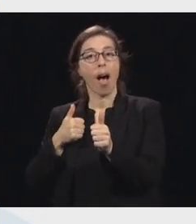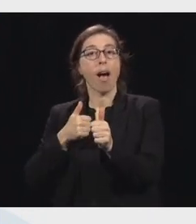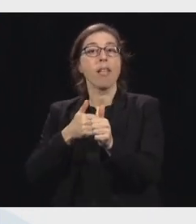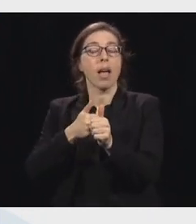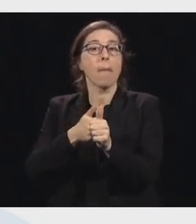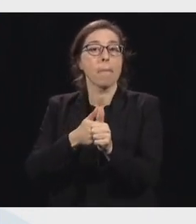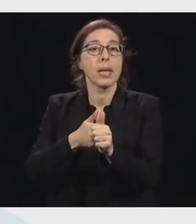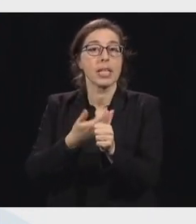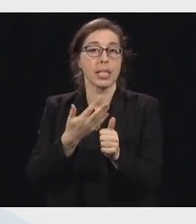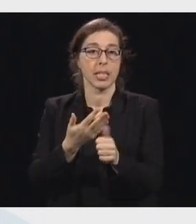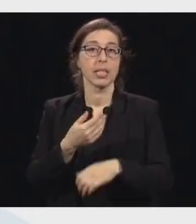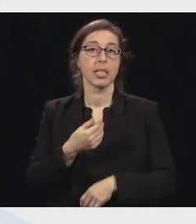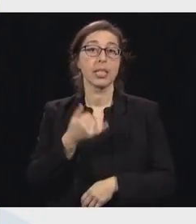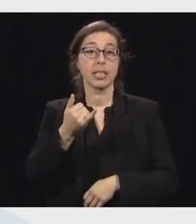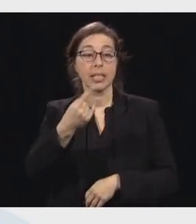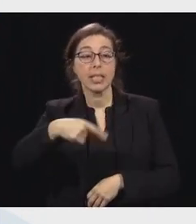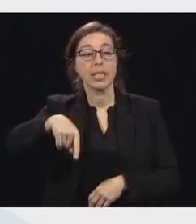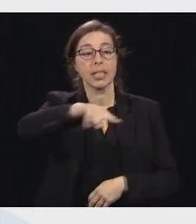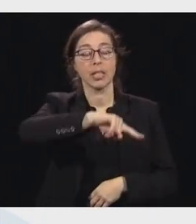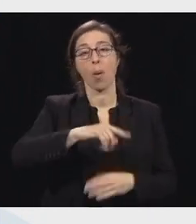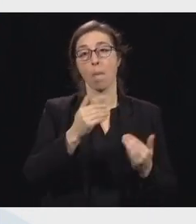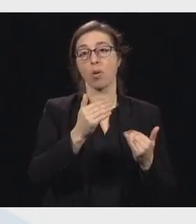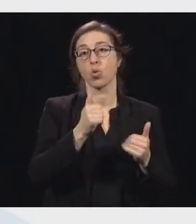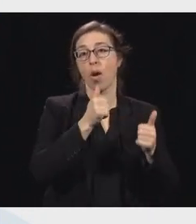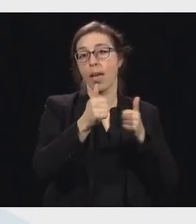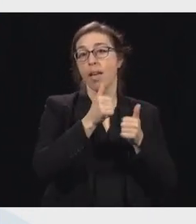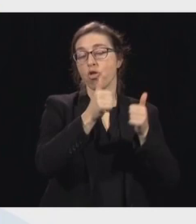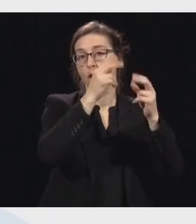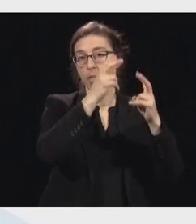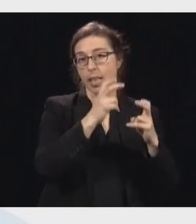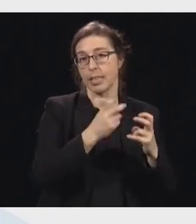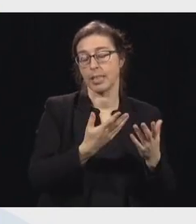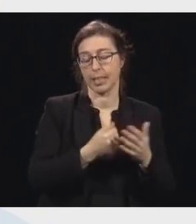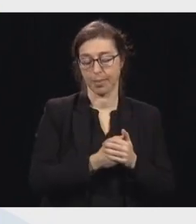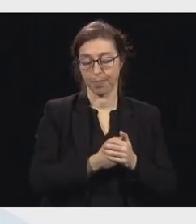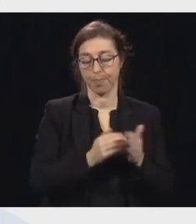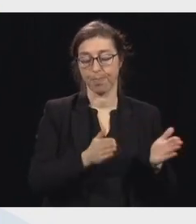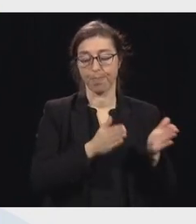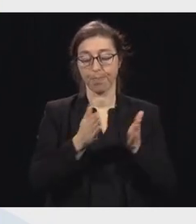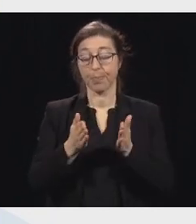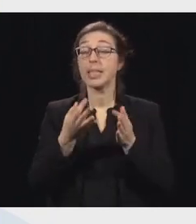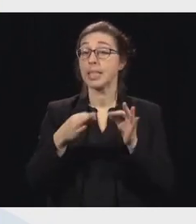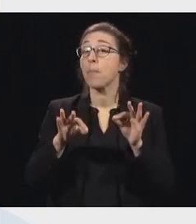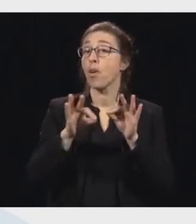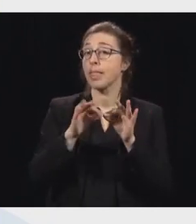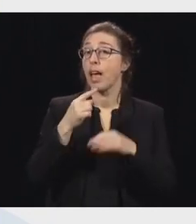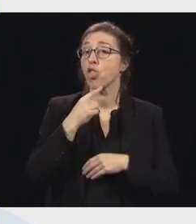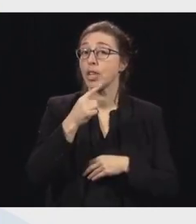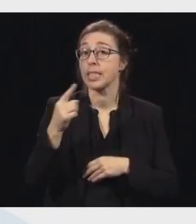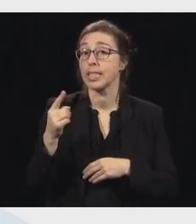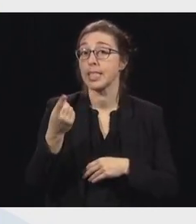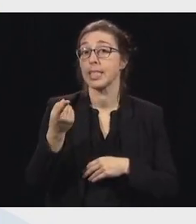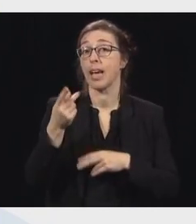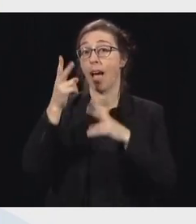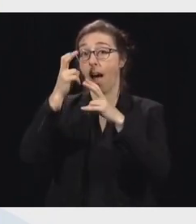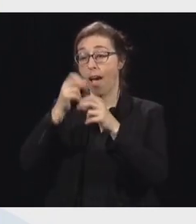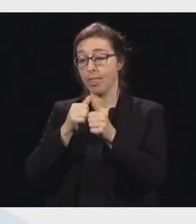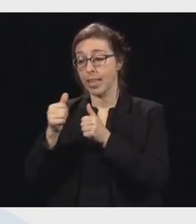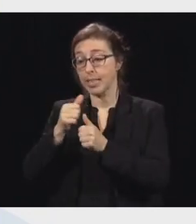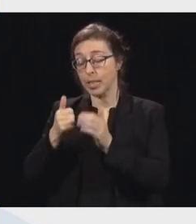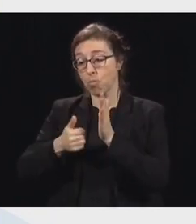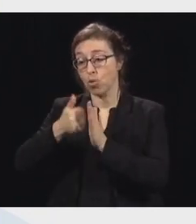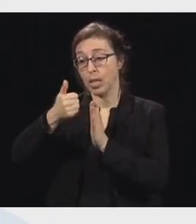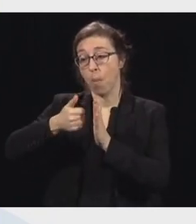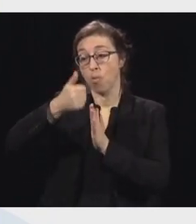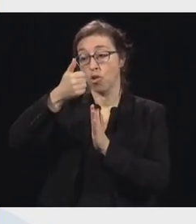veulent des tests. C'est important, évidemment, de dire que plus on teste, plus le nombre de cas augmente. Donc, faut être prudent